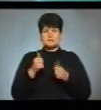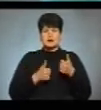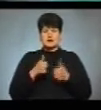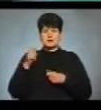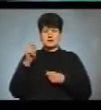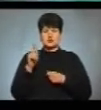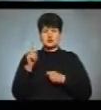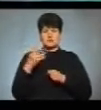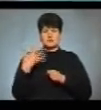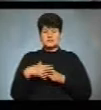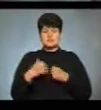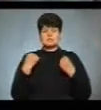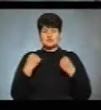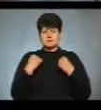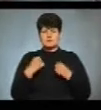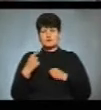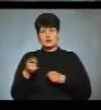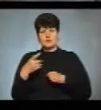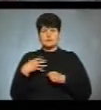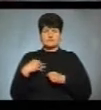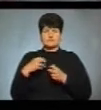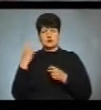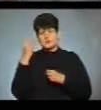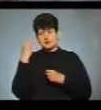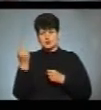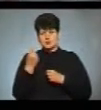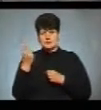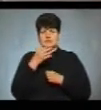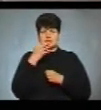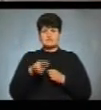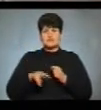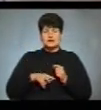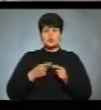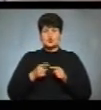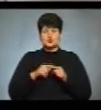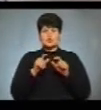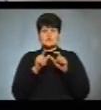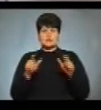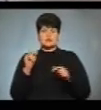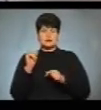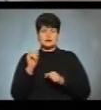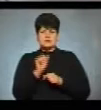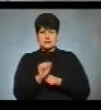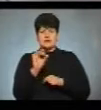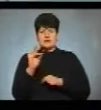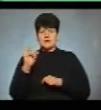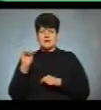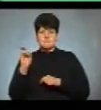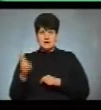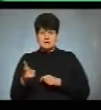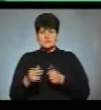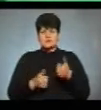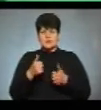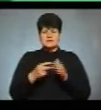150 спортсменів з Тернопільської, Львівської та Хмельницької областей, повідомив директор цього закладу Андрій Рибак. Першого дня змагаються